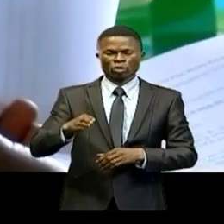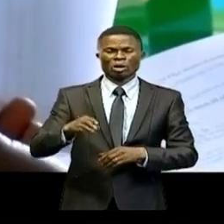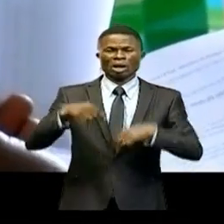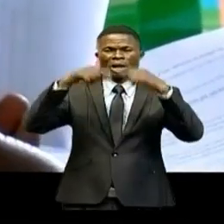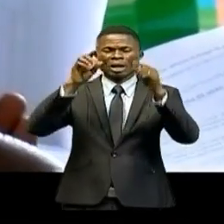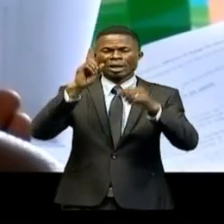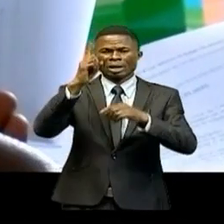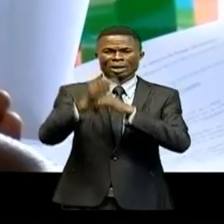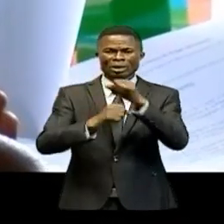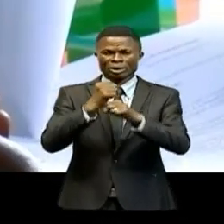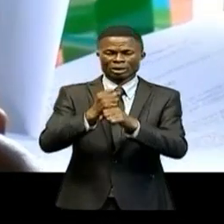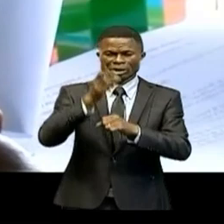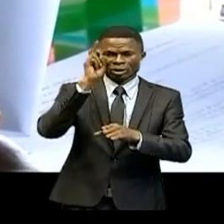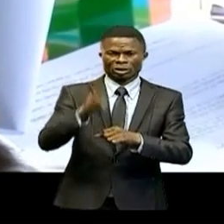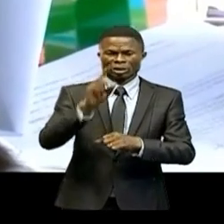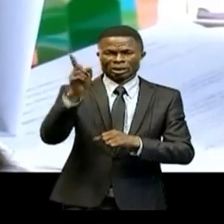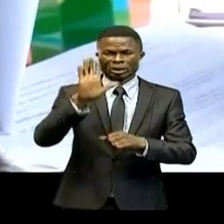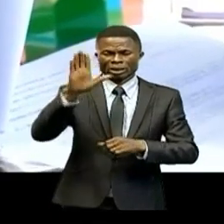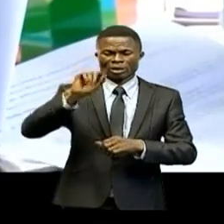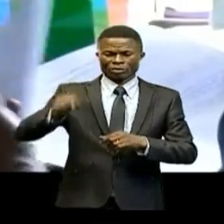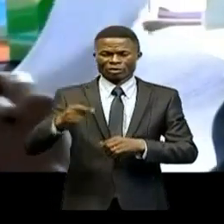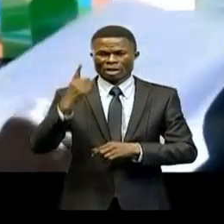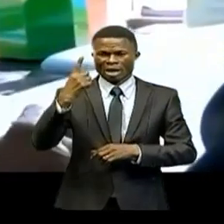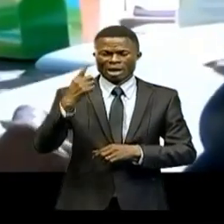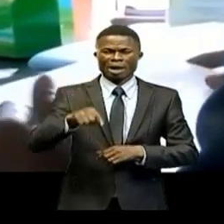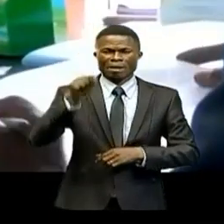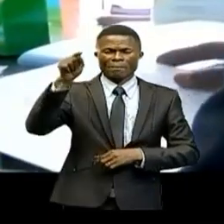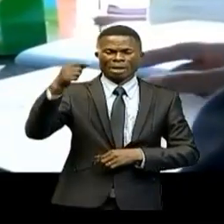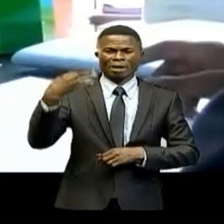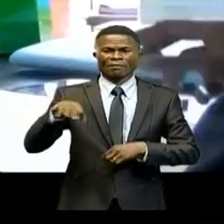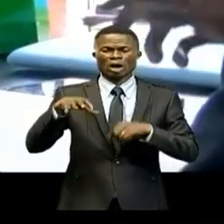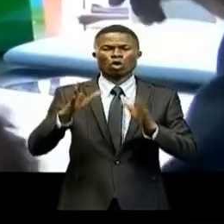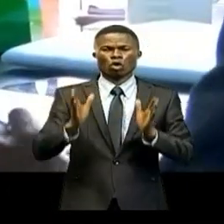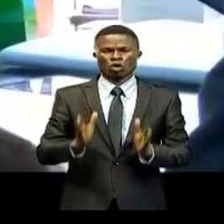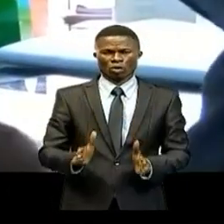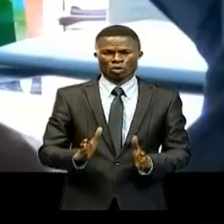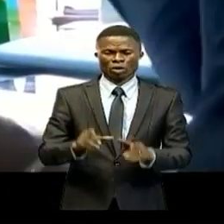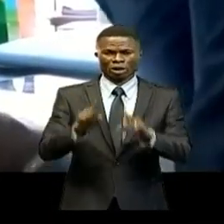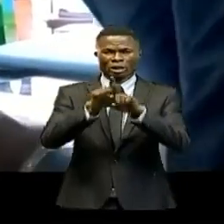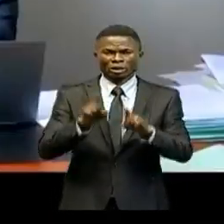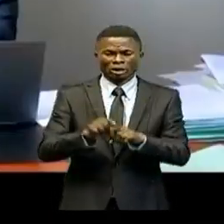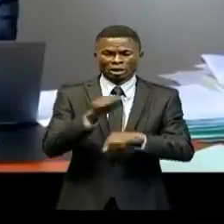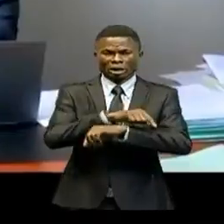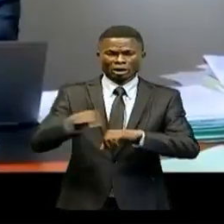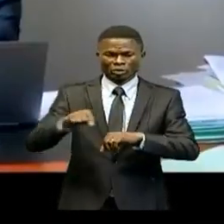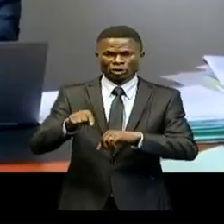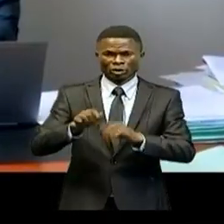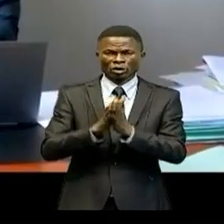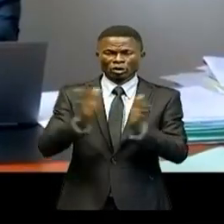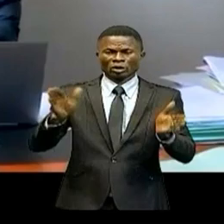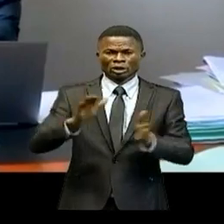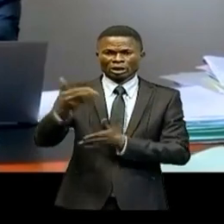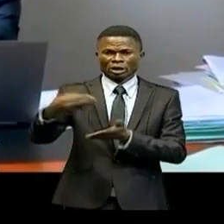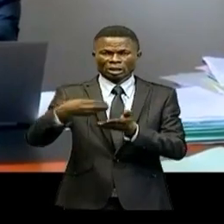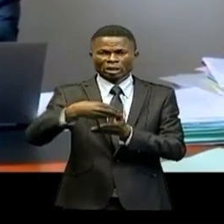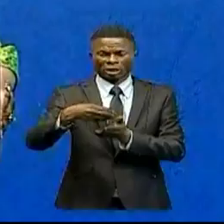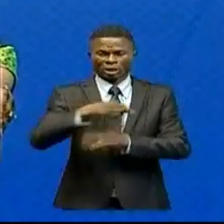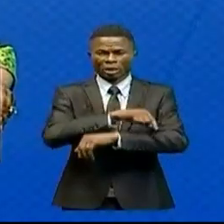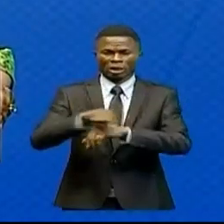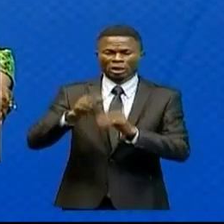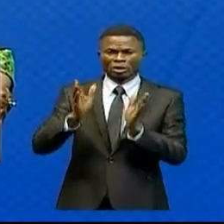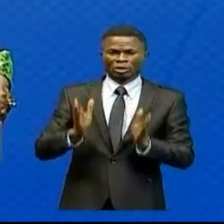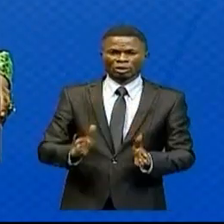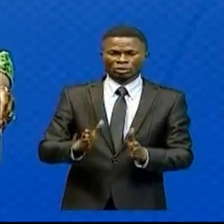arrêtées à 235,1 milliards de francs congolais et la Direction générale des recettes administratives,